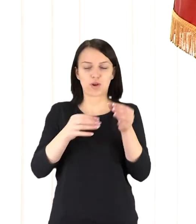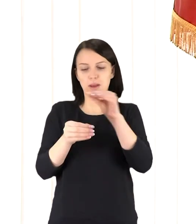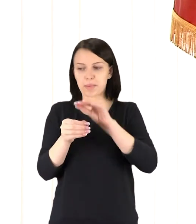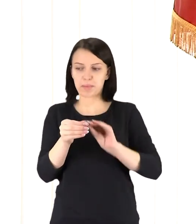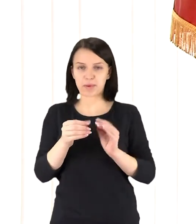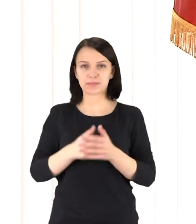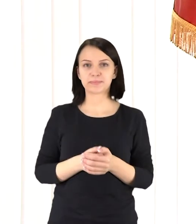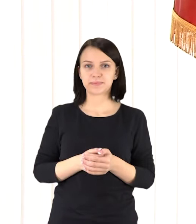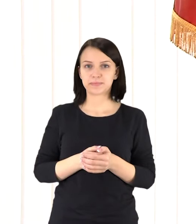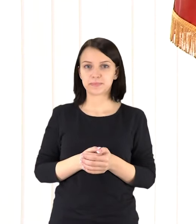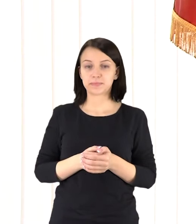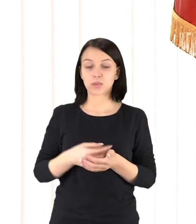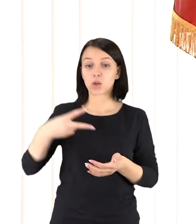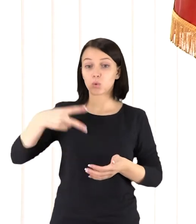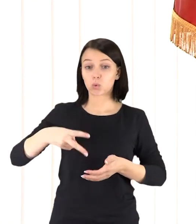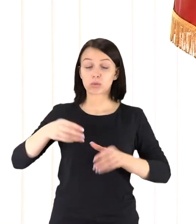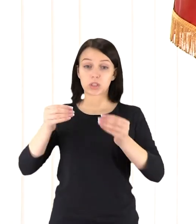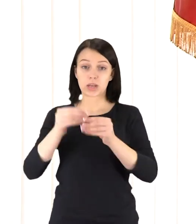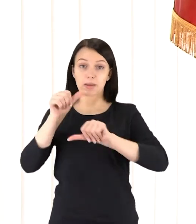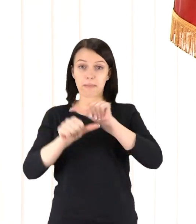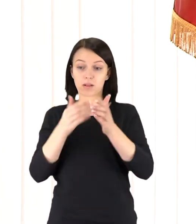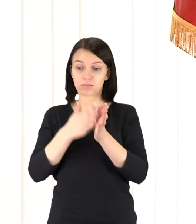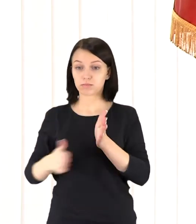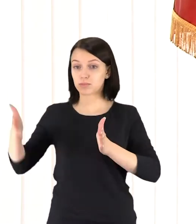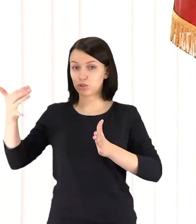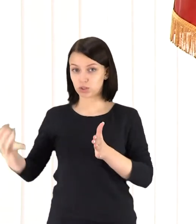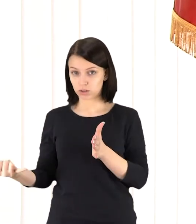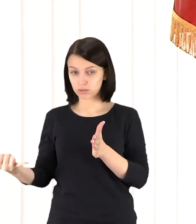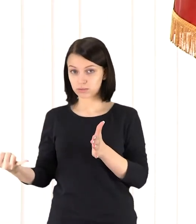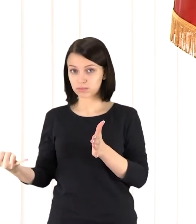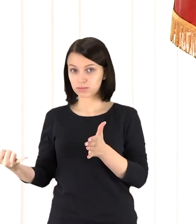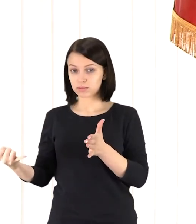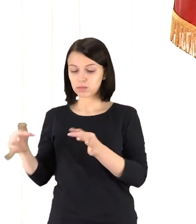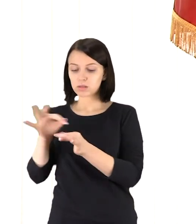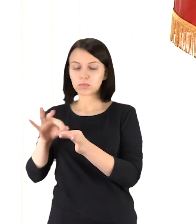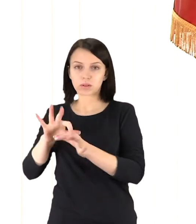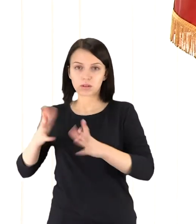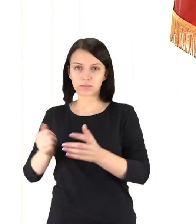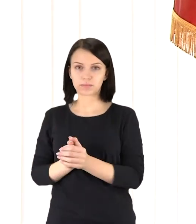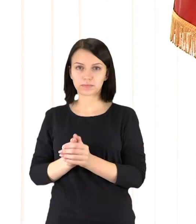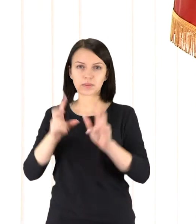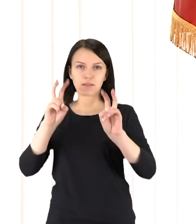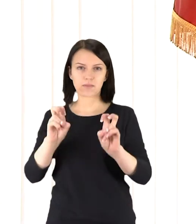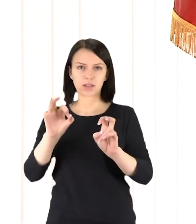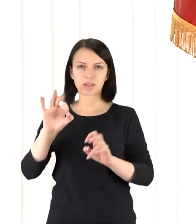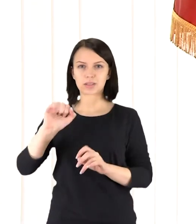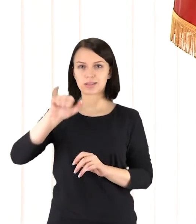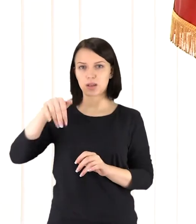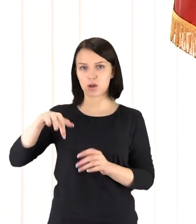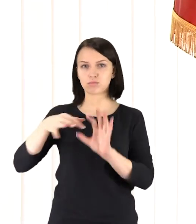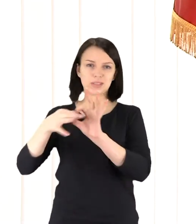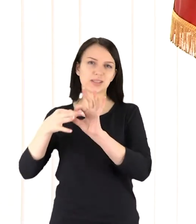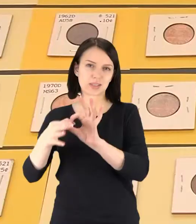istorinios tam tikrus etapus. ir nuo 2010 metų iki šiai dienai reversija yra naudojamas, taip vadinamas,